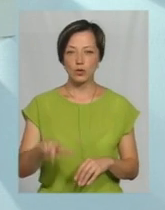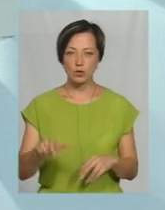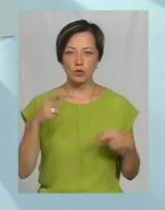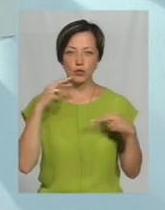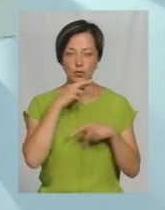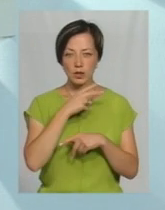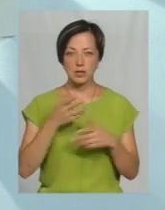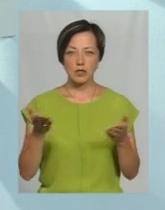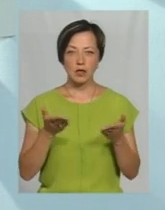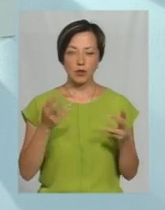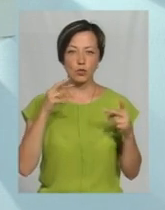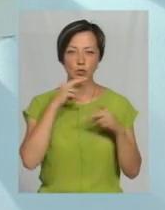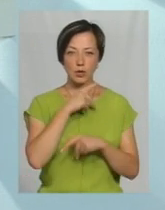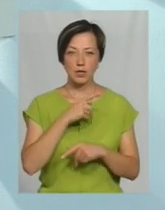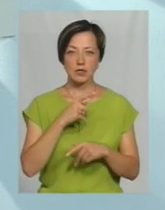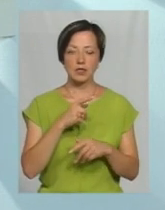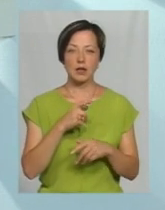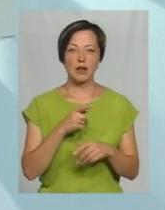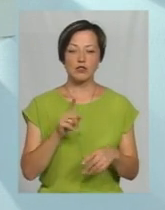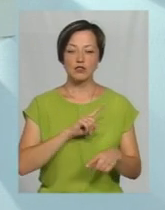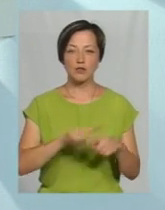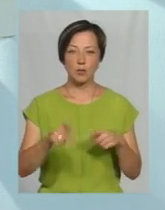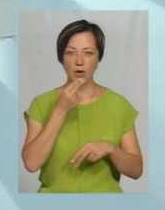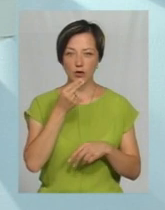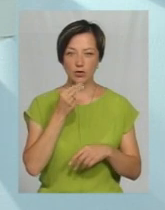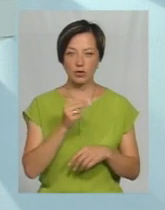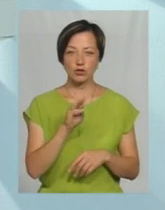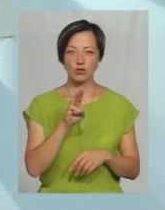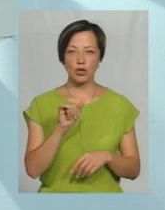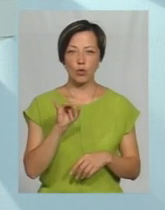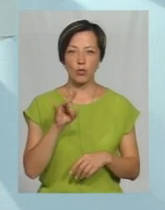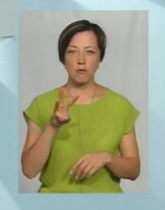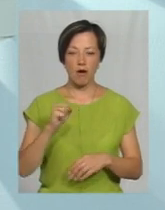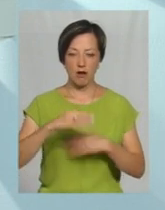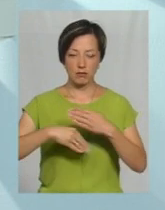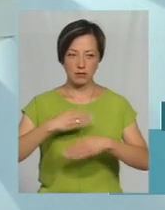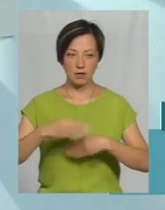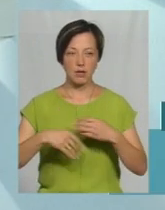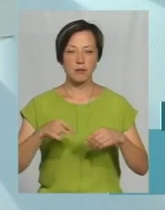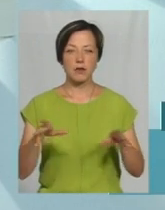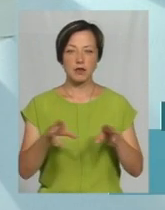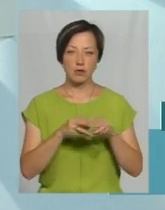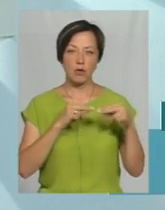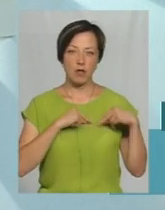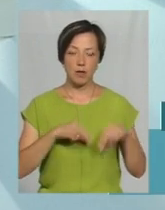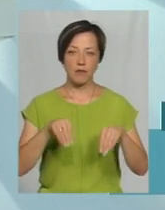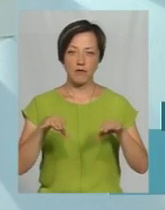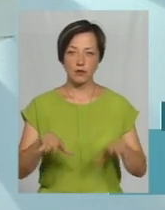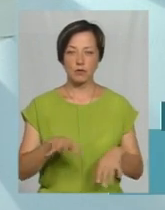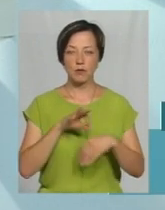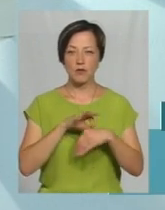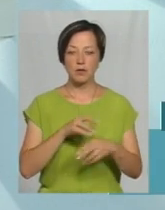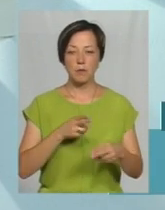отруїлися в мережі фастфуд, тобто шаурма. Ну і ми з колегами вирішили теж провести такий